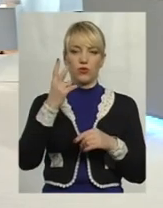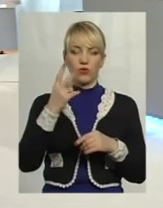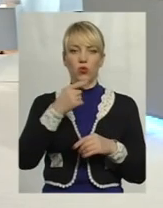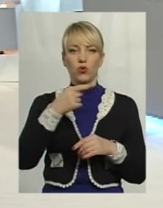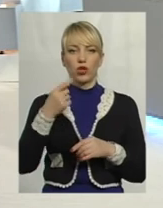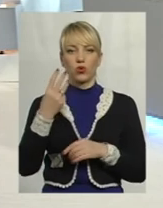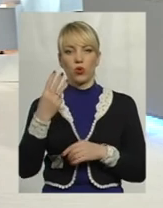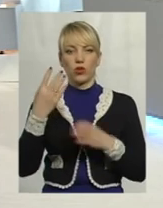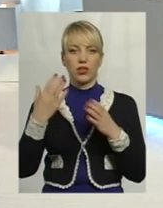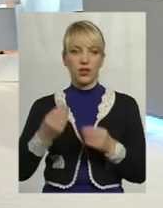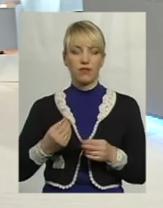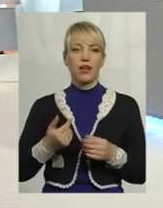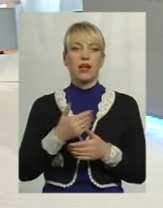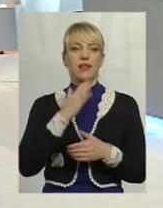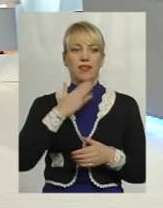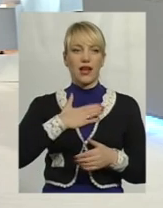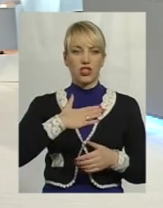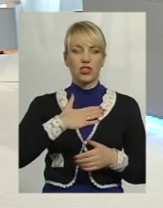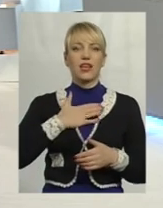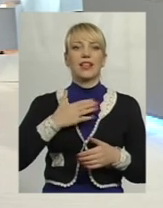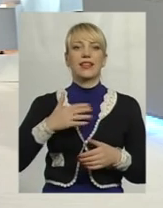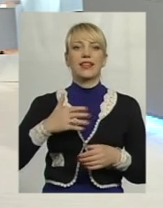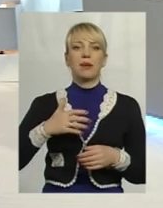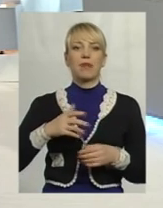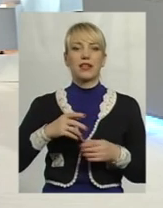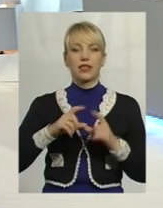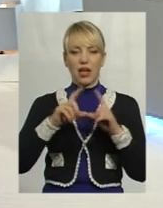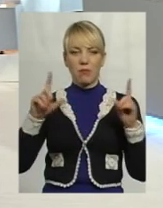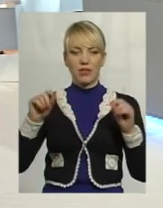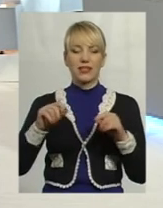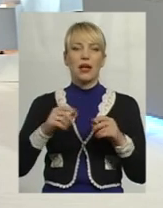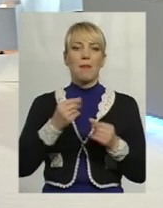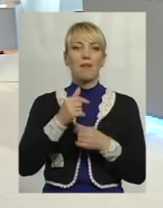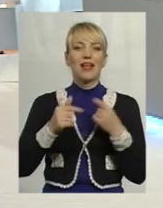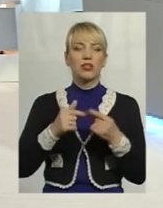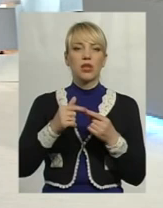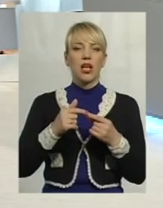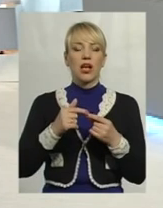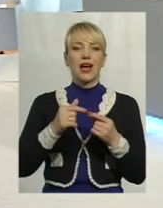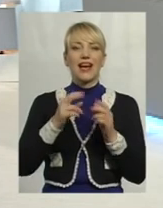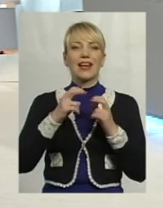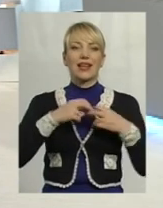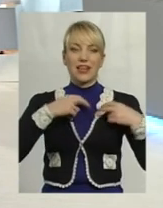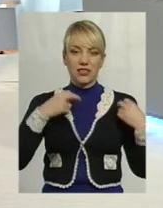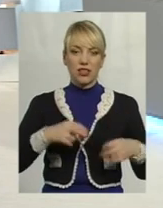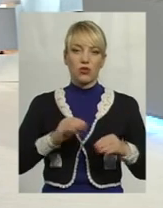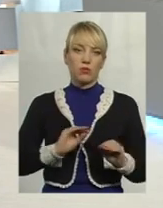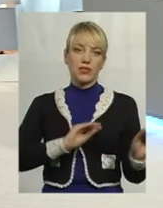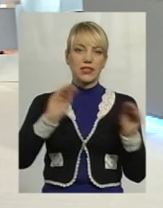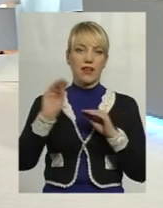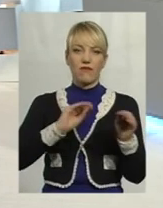уже наш департамент ризик менеджменту оцінює всі ризики, виставляємо на сайт